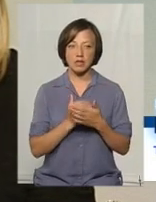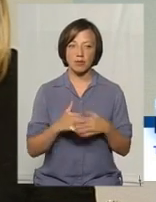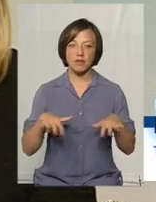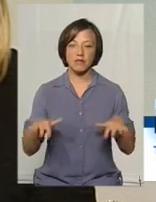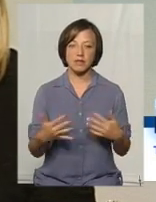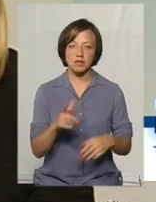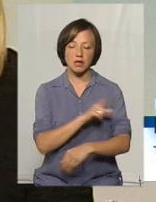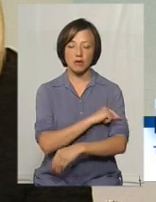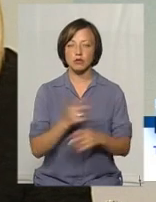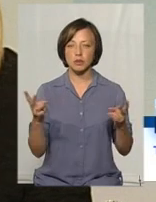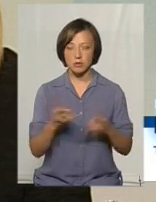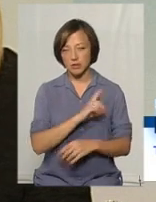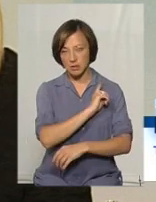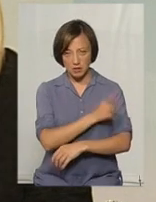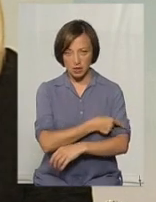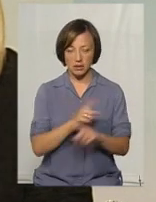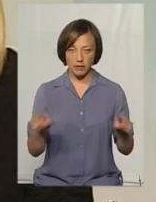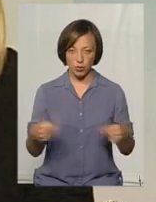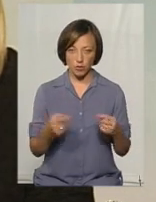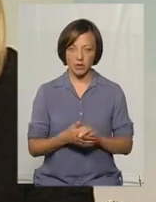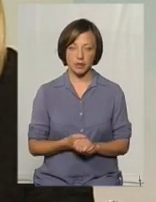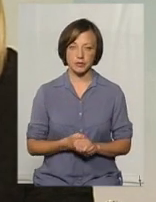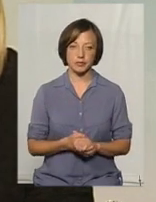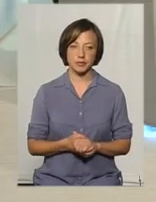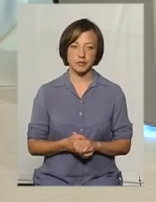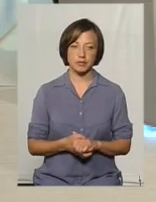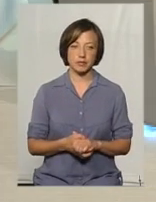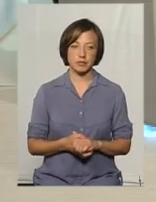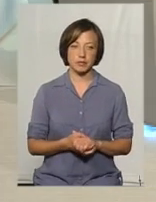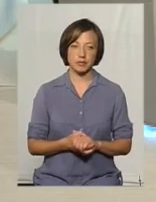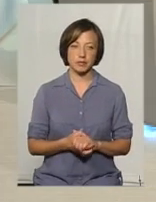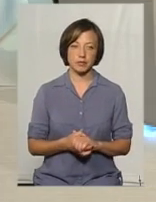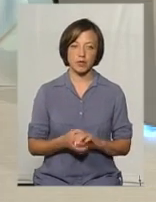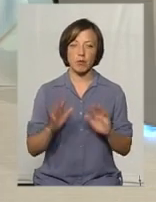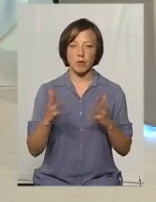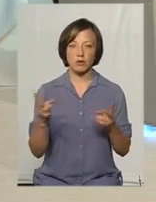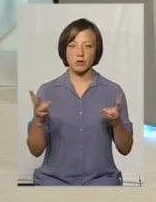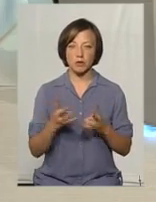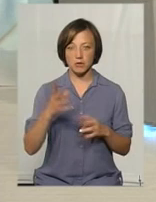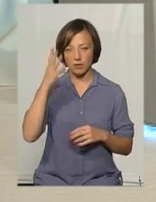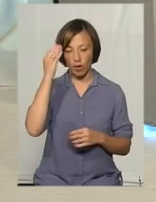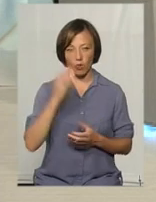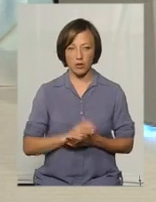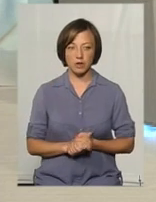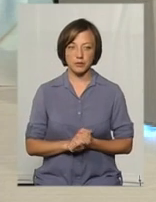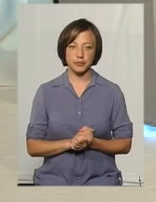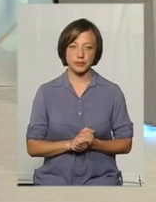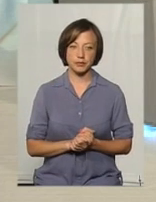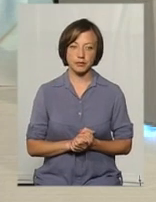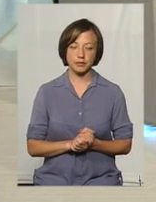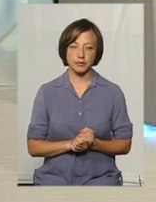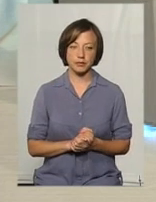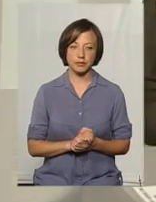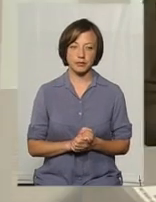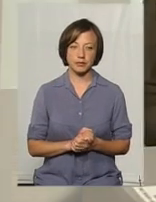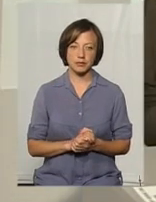виснажується, що їй потрібно сили для відновлення. Такий момент теж потрібно враховувати. Я задам